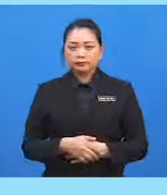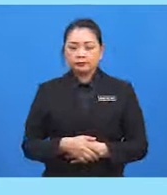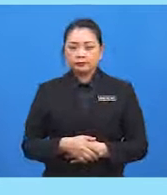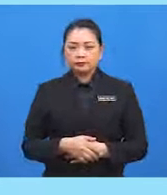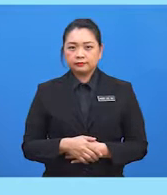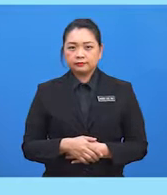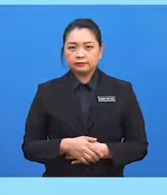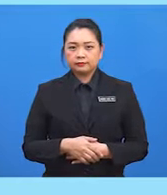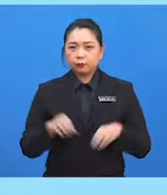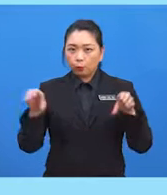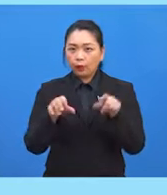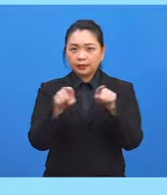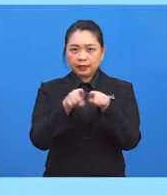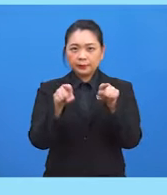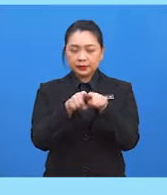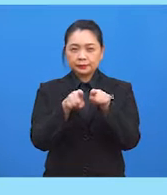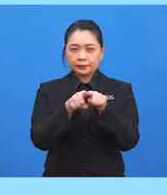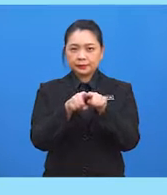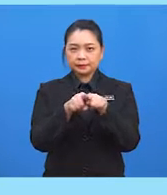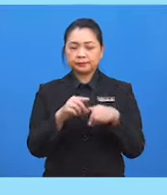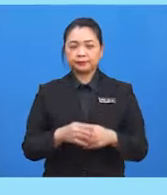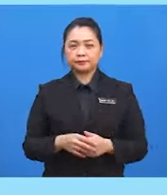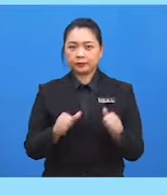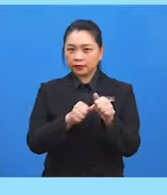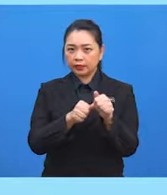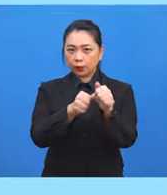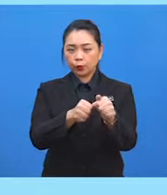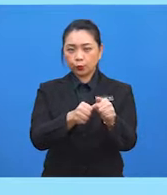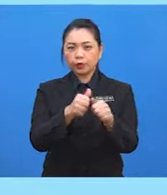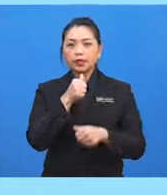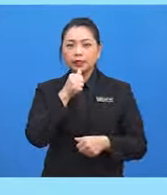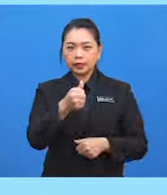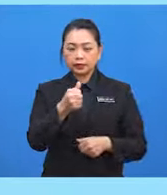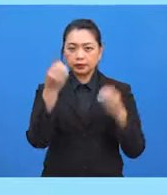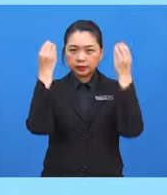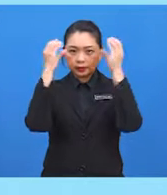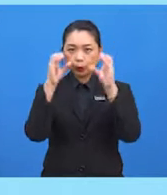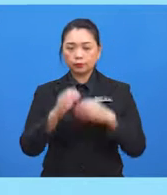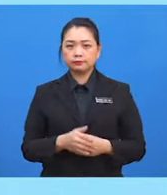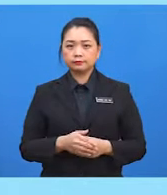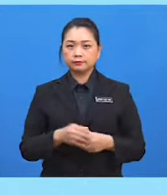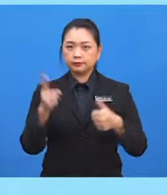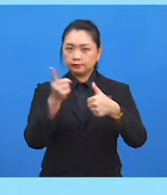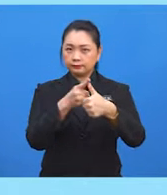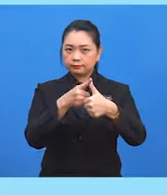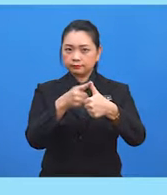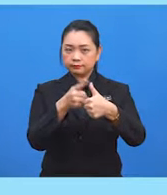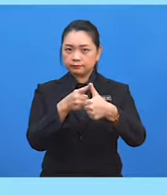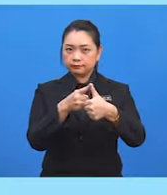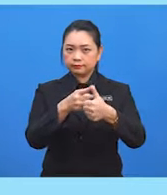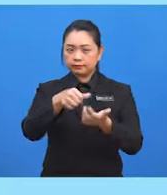buat bersama-sama. Sila ikut arahan cikgu. Pertama,